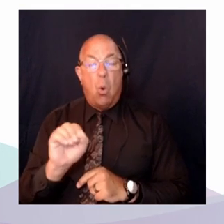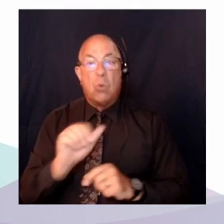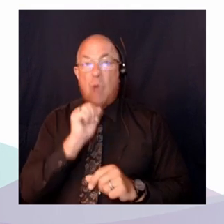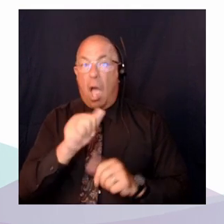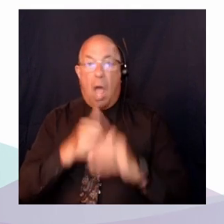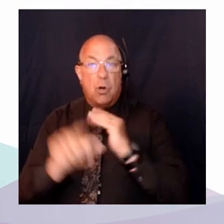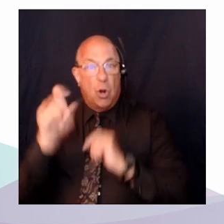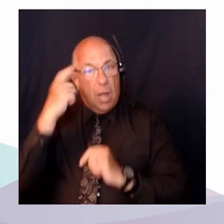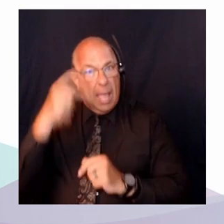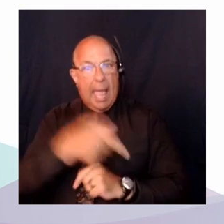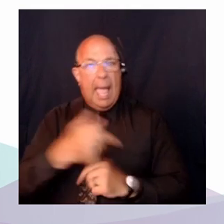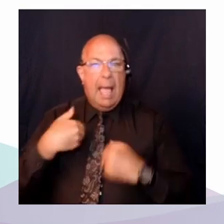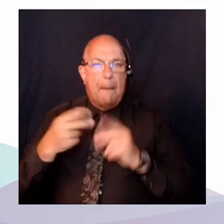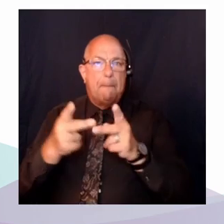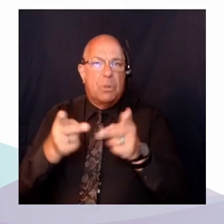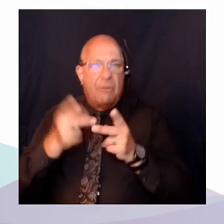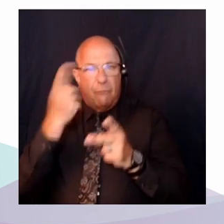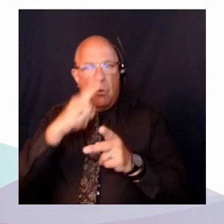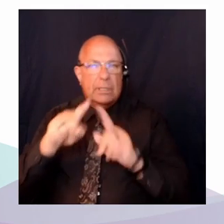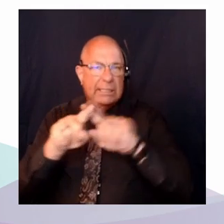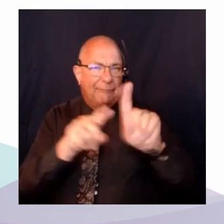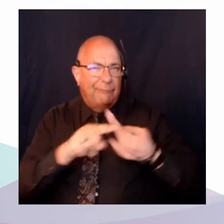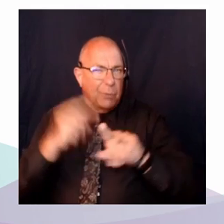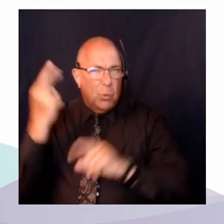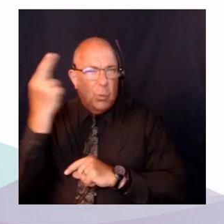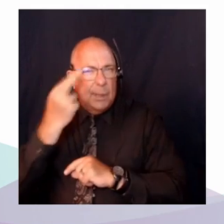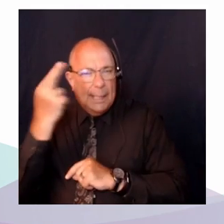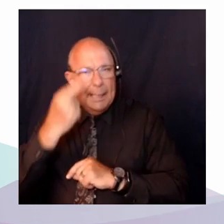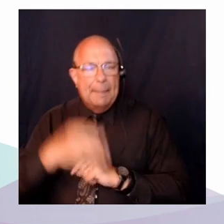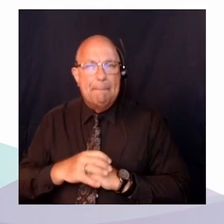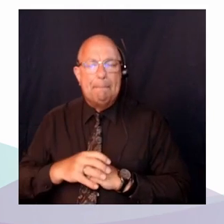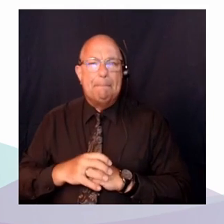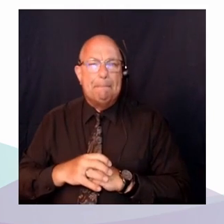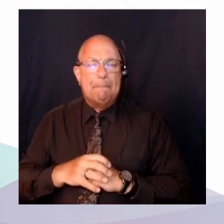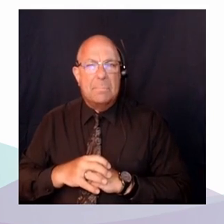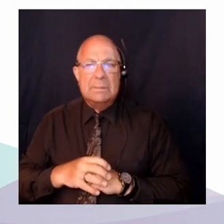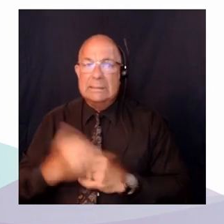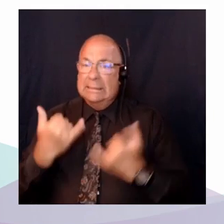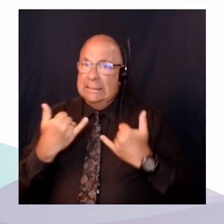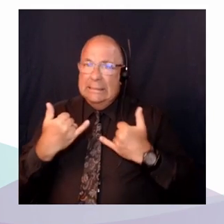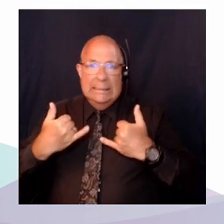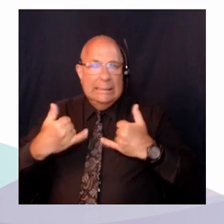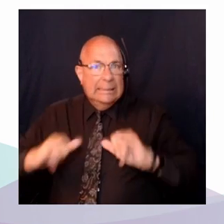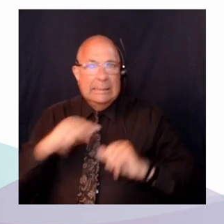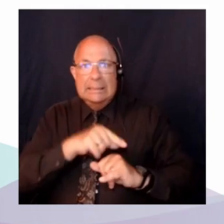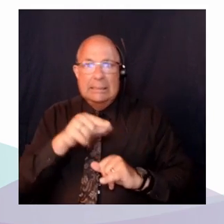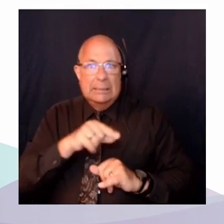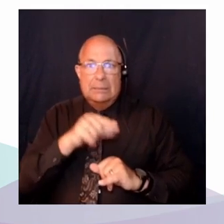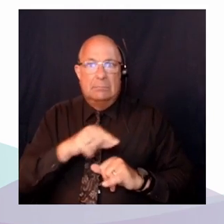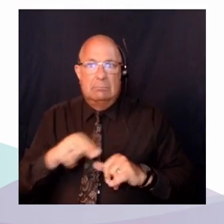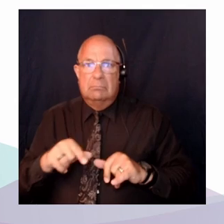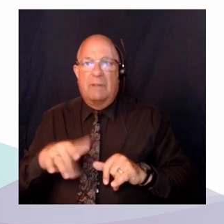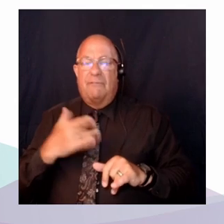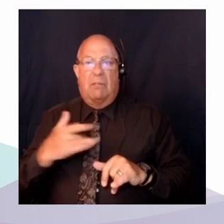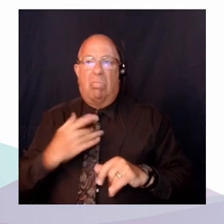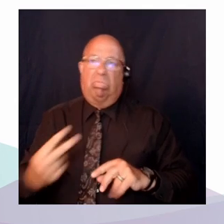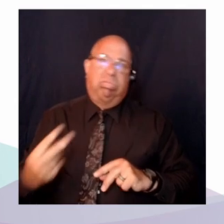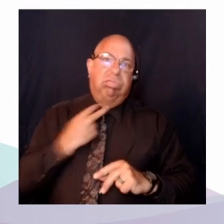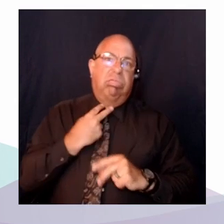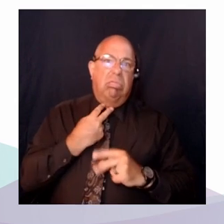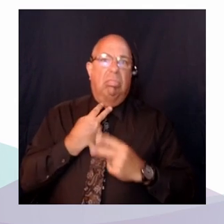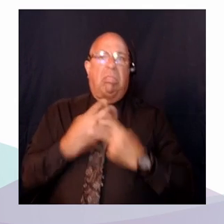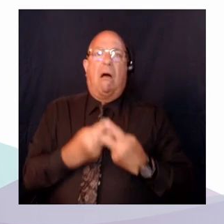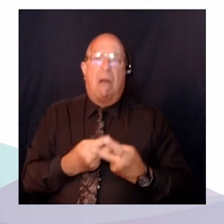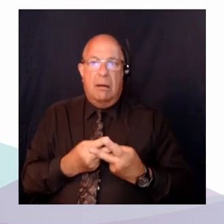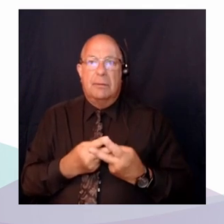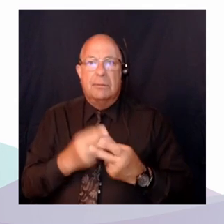notamment parce qu'elles subissent encore, je pense, les effets paralysants de la décision Gosselin. C'est une décision qui a été